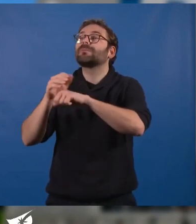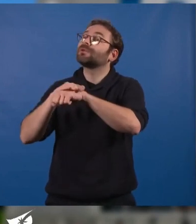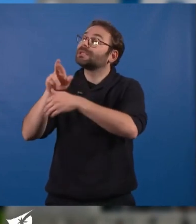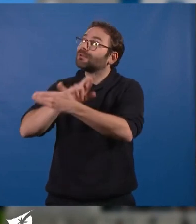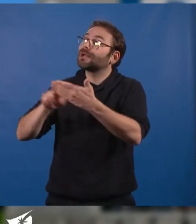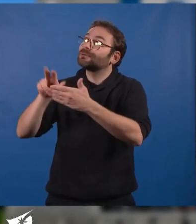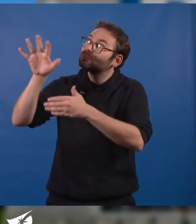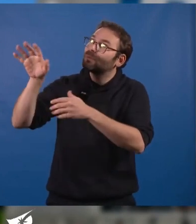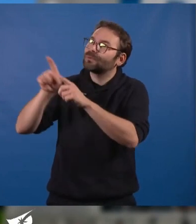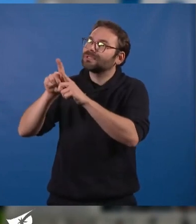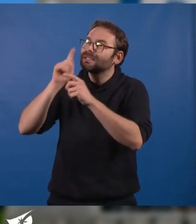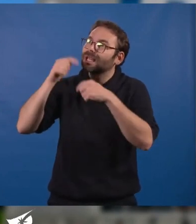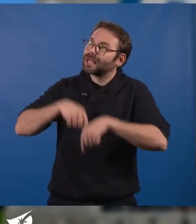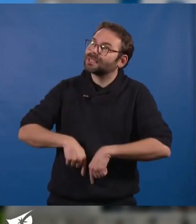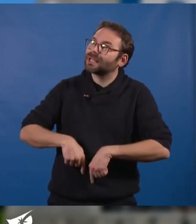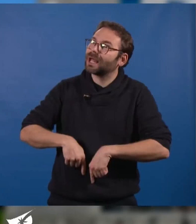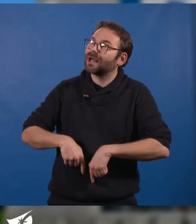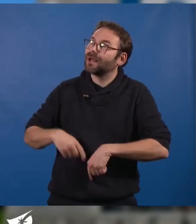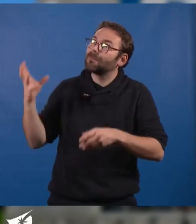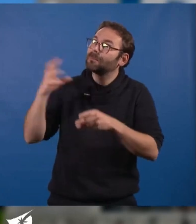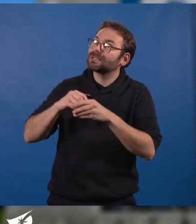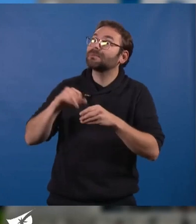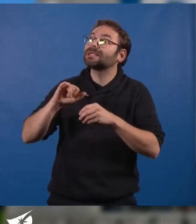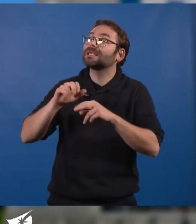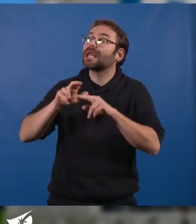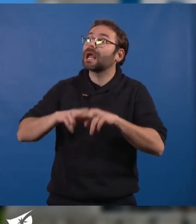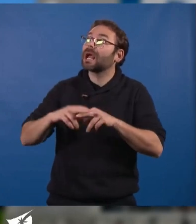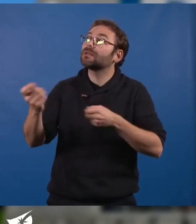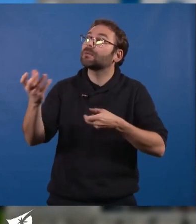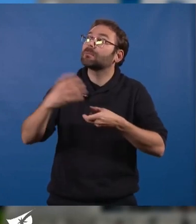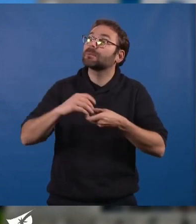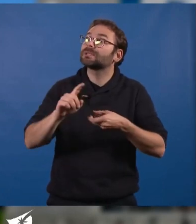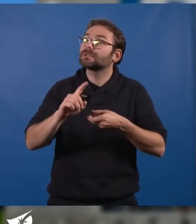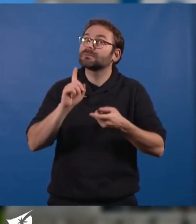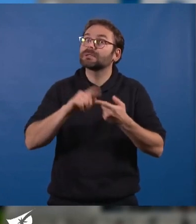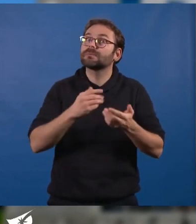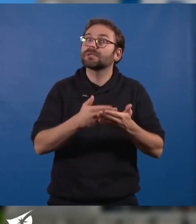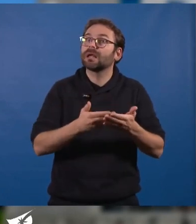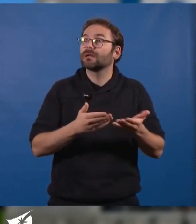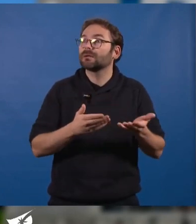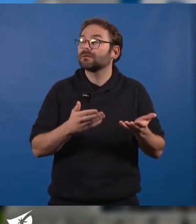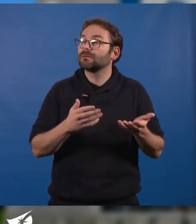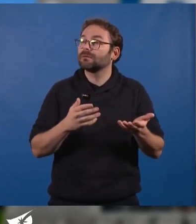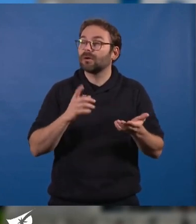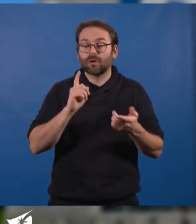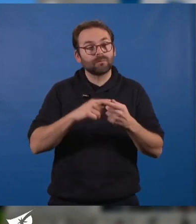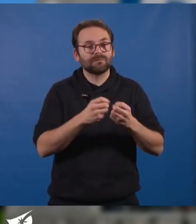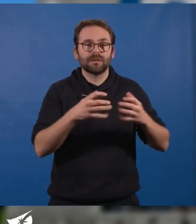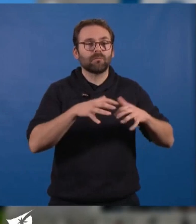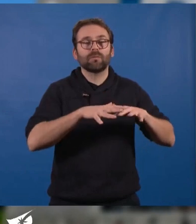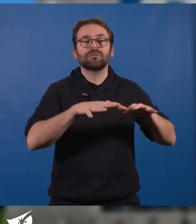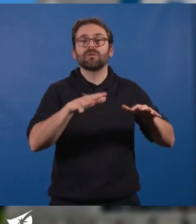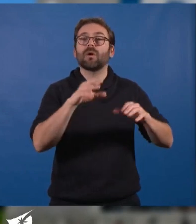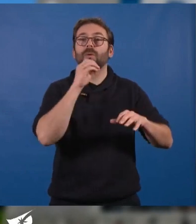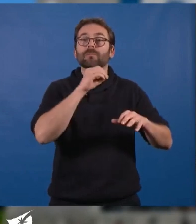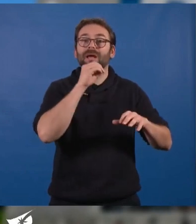seraient, si l'État était au rendez-vous, les seuls à ne pas être présents sur un nouveau tour de table pour que nous puissions redéployer notre